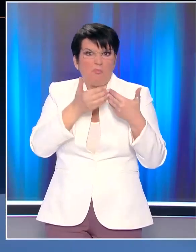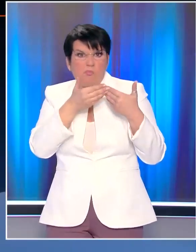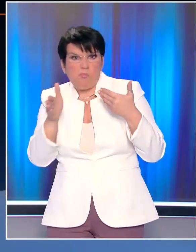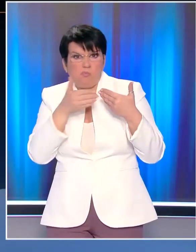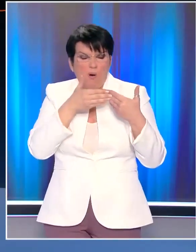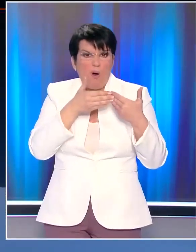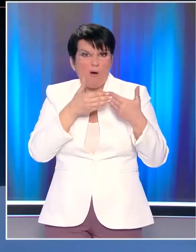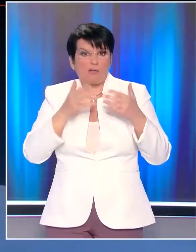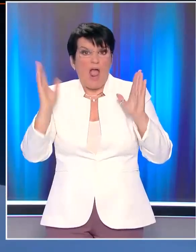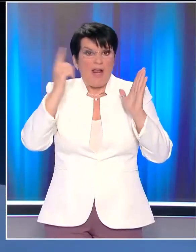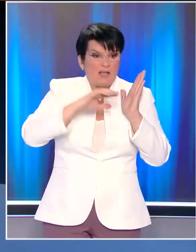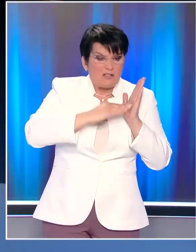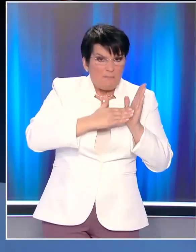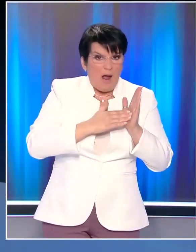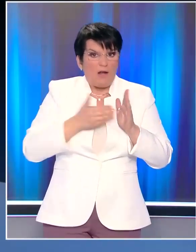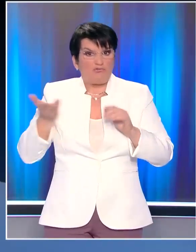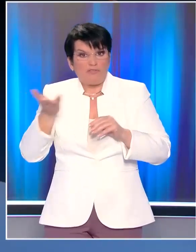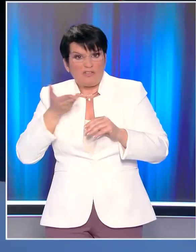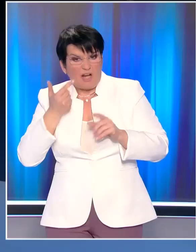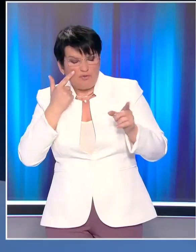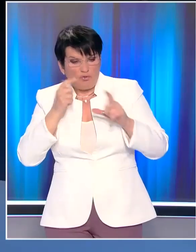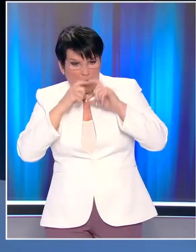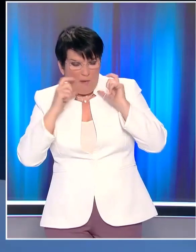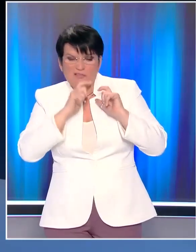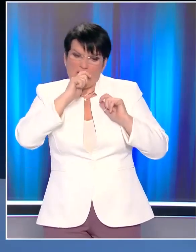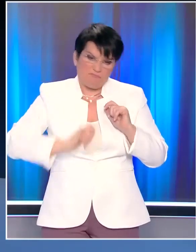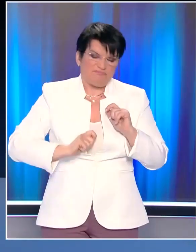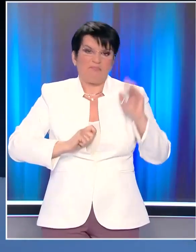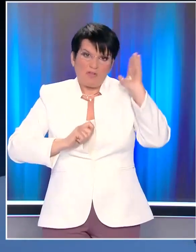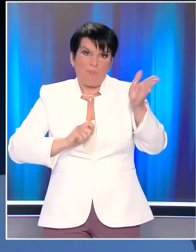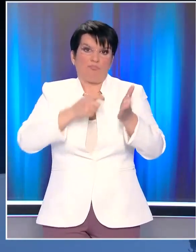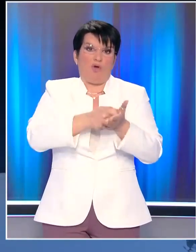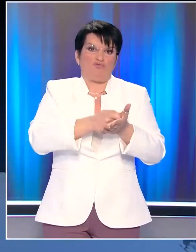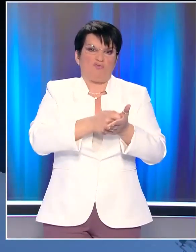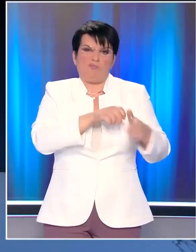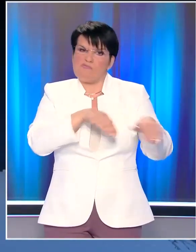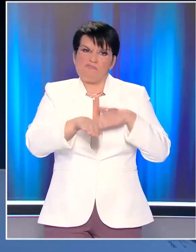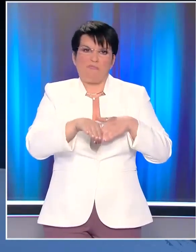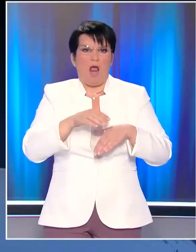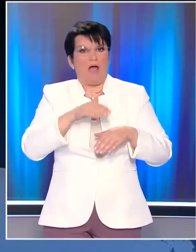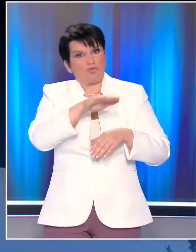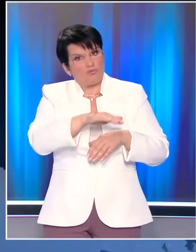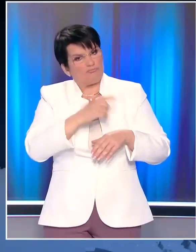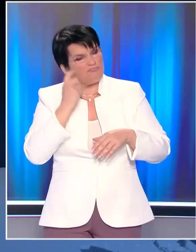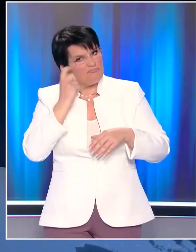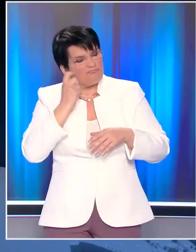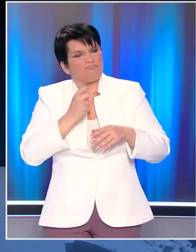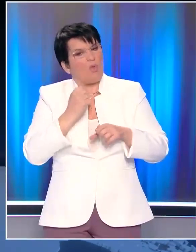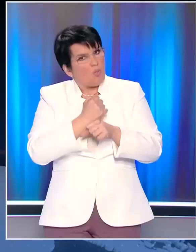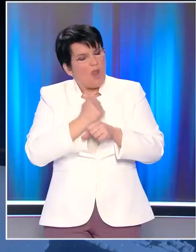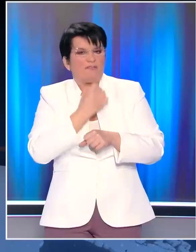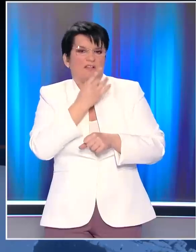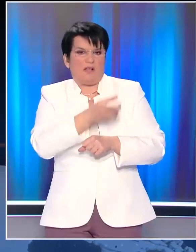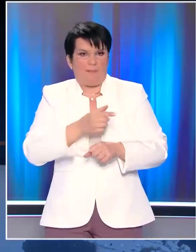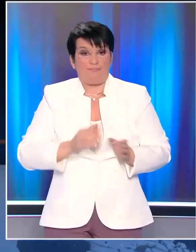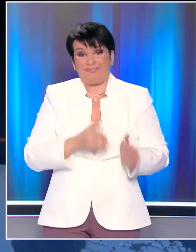πότε θα κατεβάσει τη μάσκα του έναν γκαρσόνι να μπουν μέσα να κόψουν το 100 ευρώ πρόστιμο σε ένα παιδί που δουλεύει εκεί ας πούμε. Προς επικύρωση των λεγωμένων του